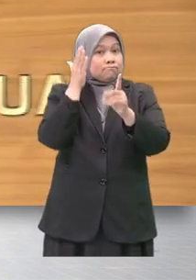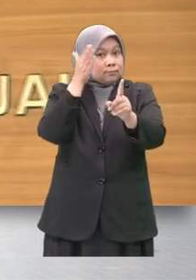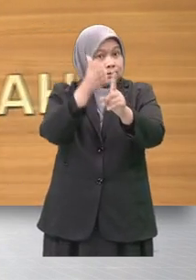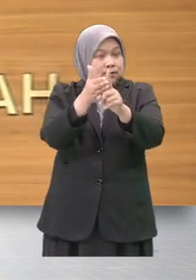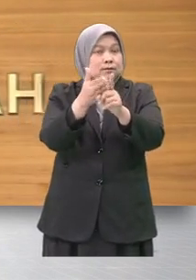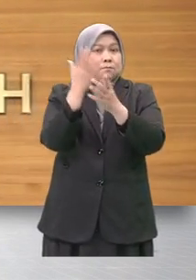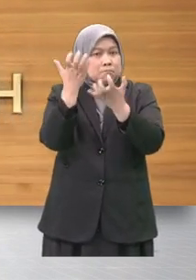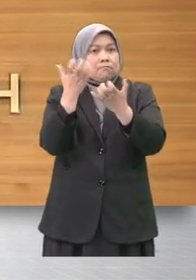diimpikan. Terima kasih telah Terima